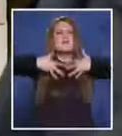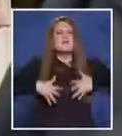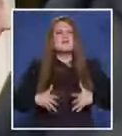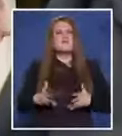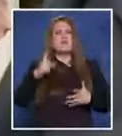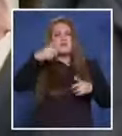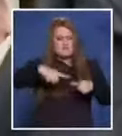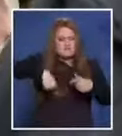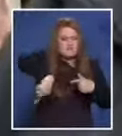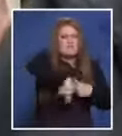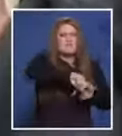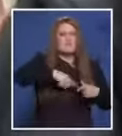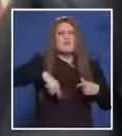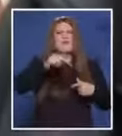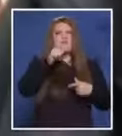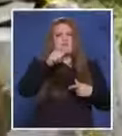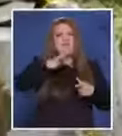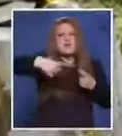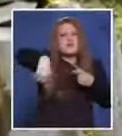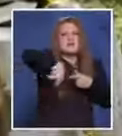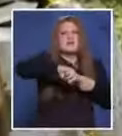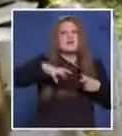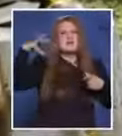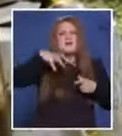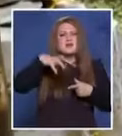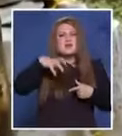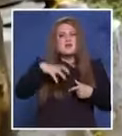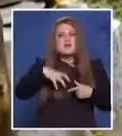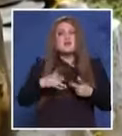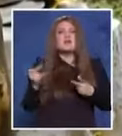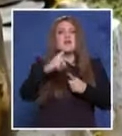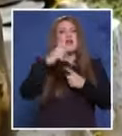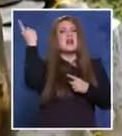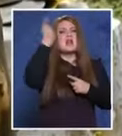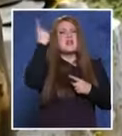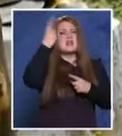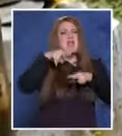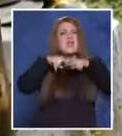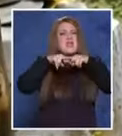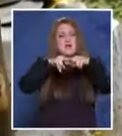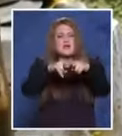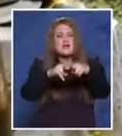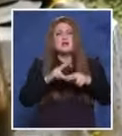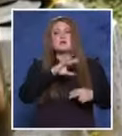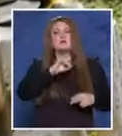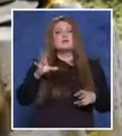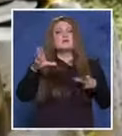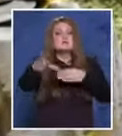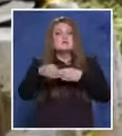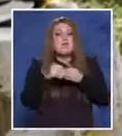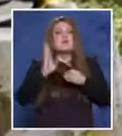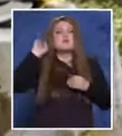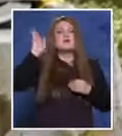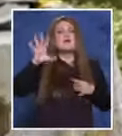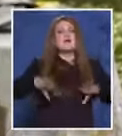Една локва кръв, една локва вода. Изнесоха го. Качаха го на линейката и аз до него. И отиваме в